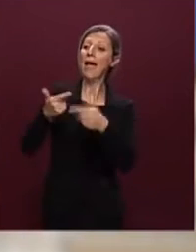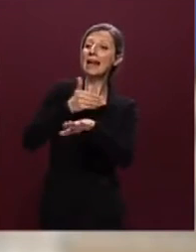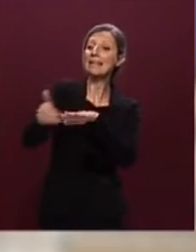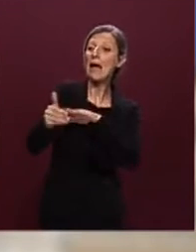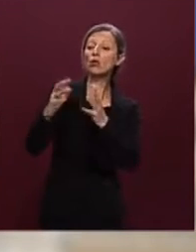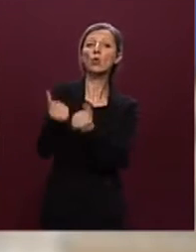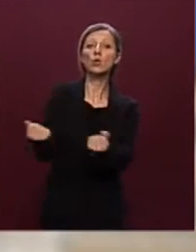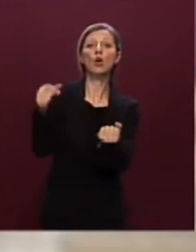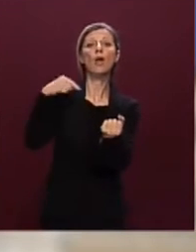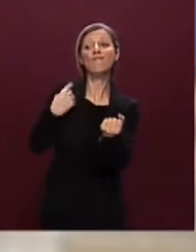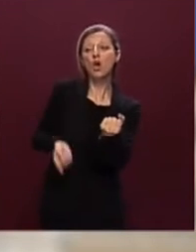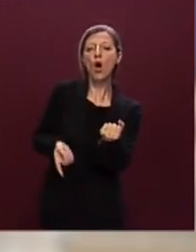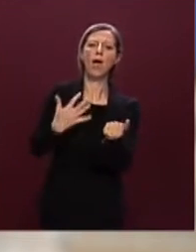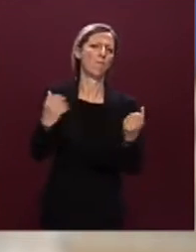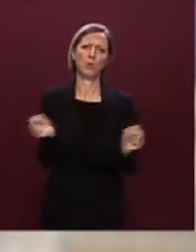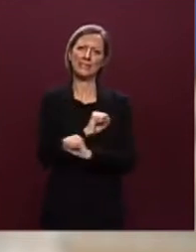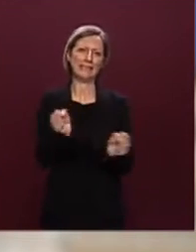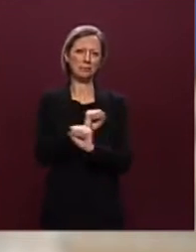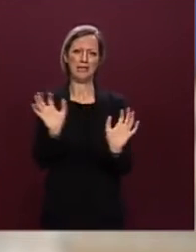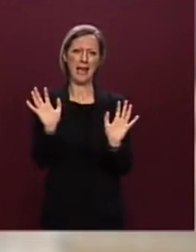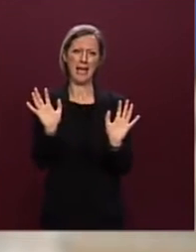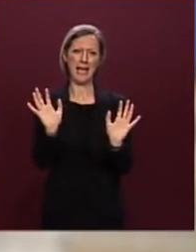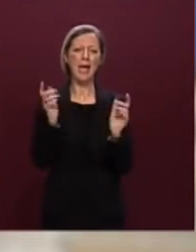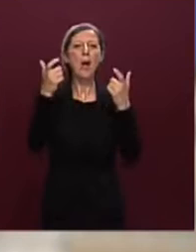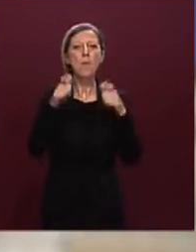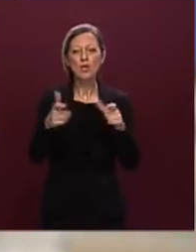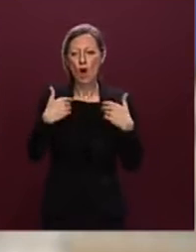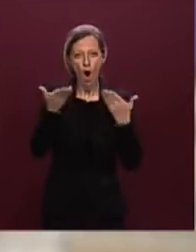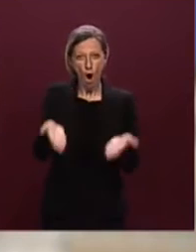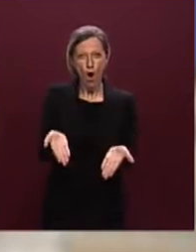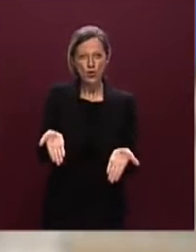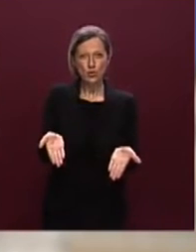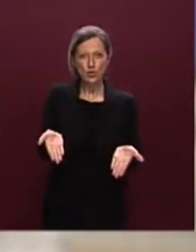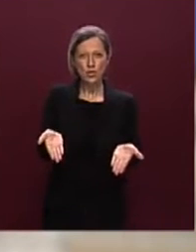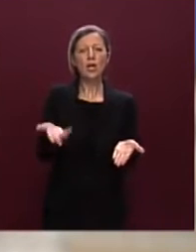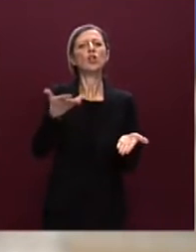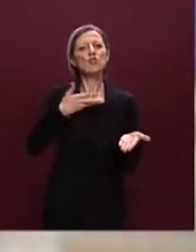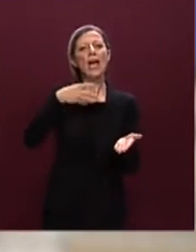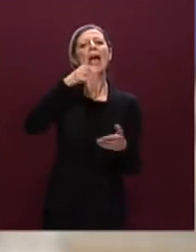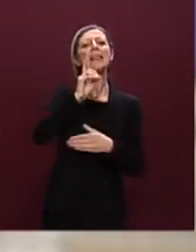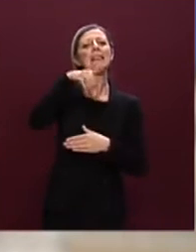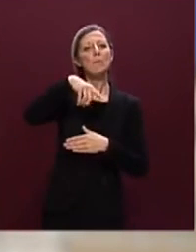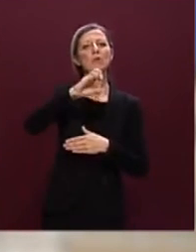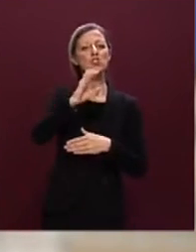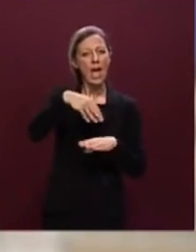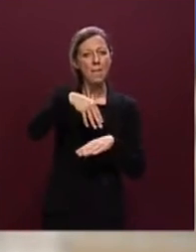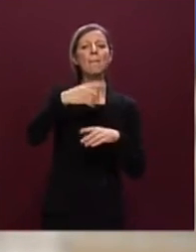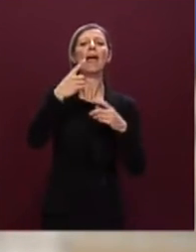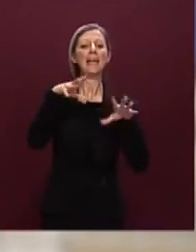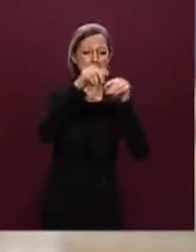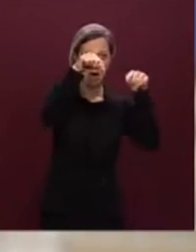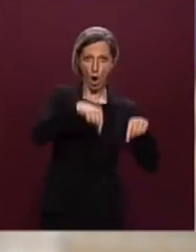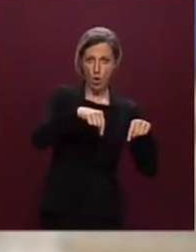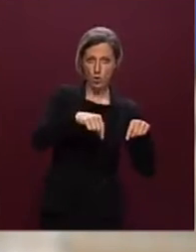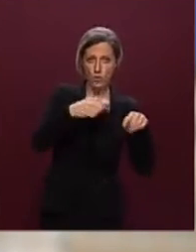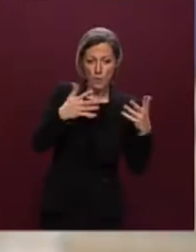è semplicemente impossibile. Non fosse altro perché noi oggi abbiamo un DPCM che inizia oggi